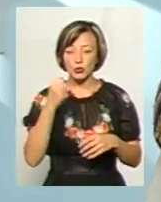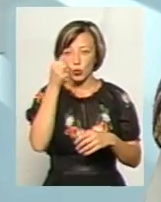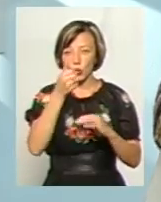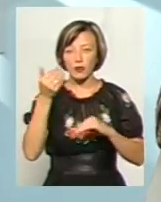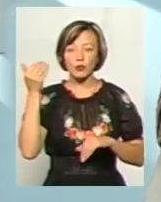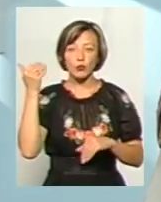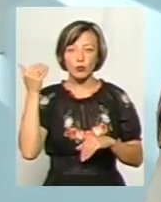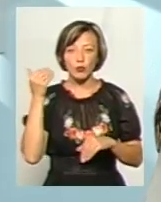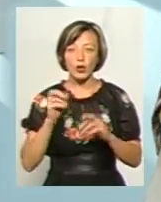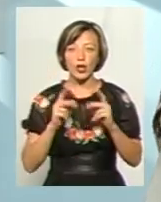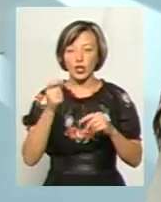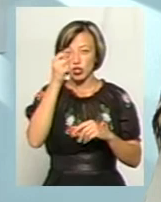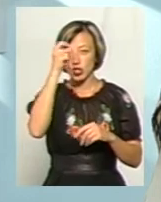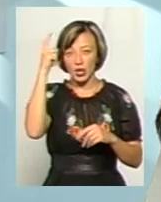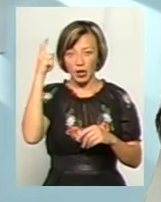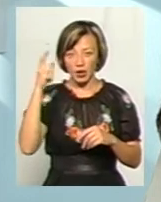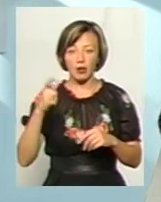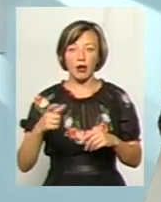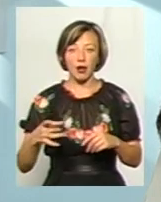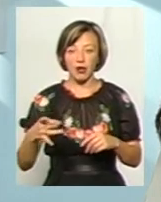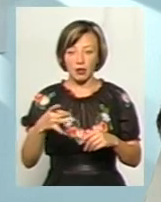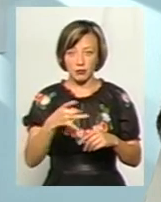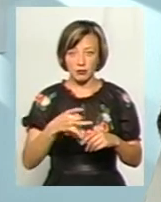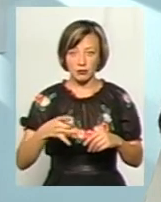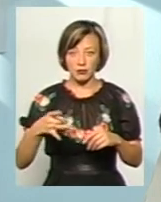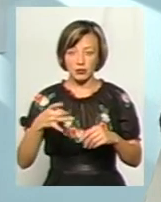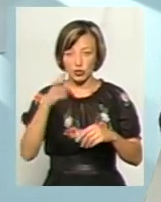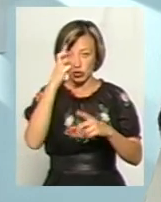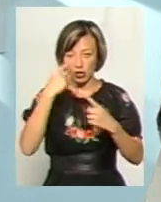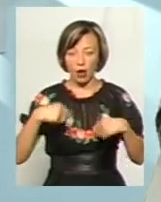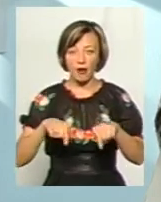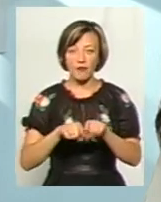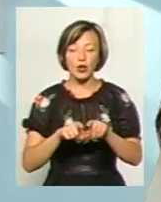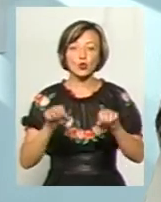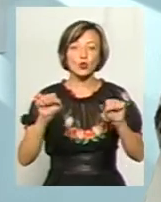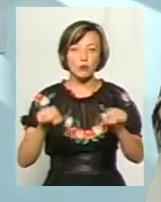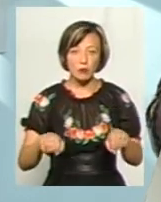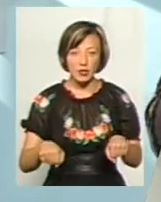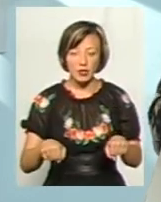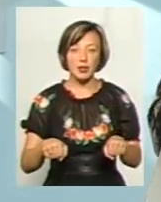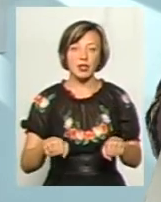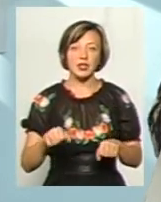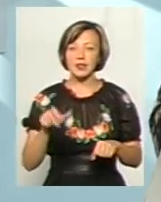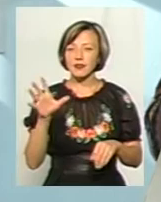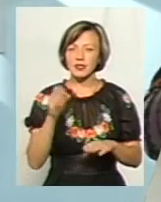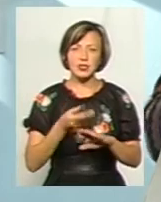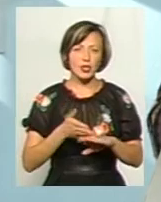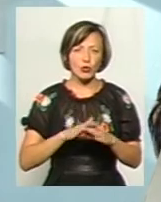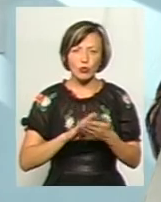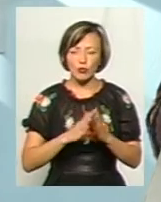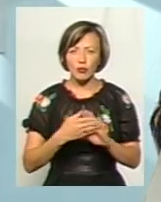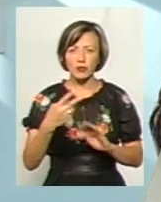тому, зберегтися, як чеська, власне кажучи, створитися, як чеська держава, зуміла за всіх складних умов